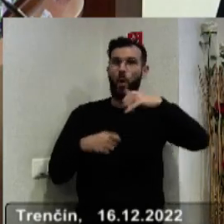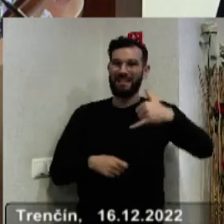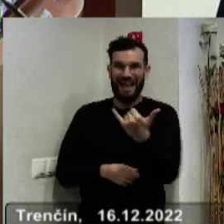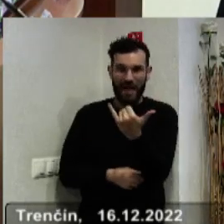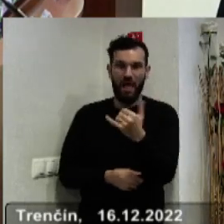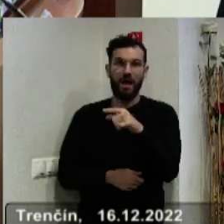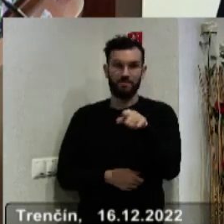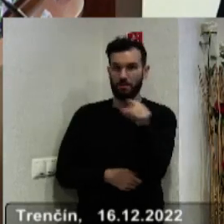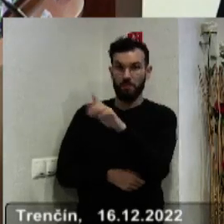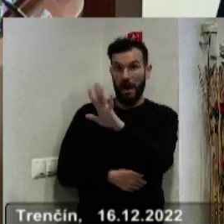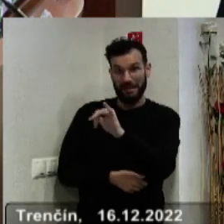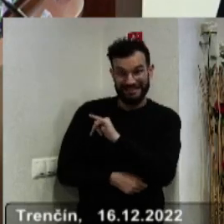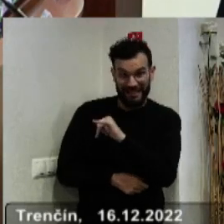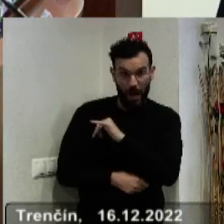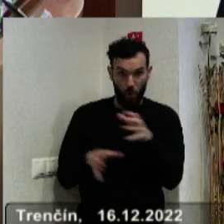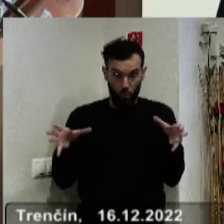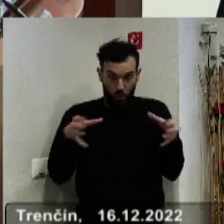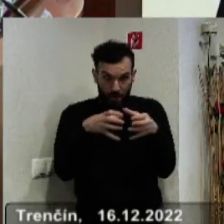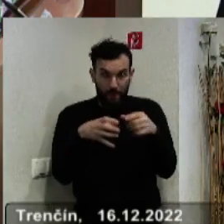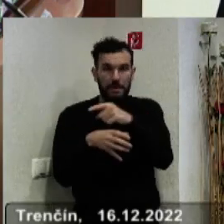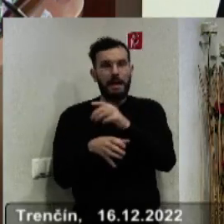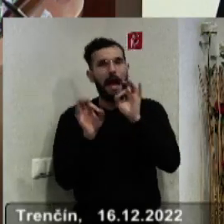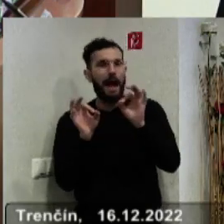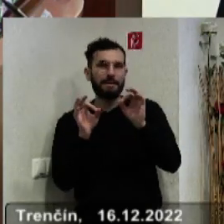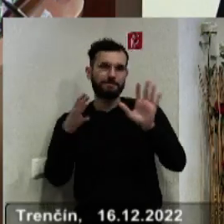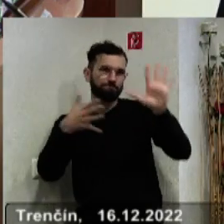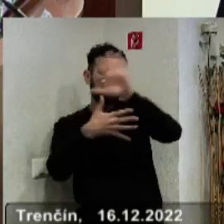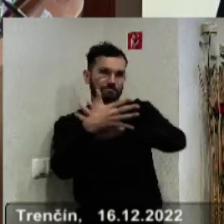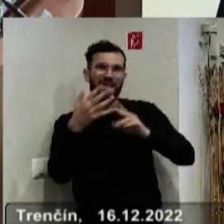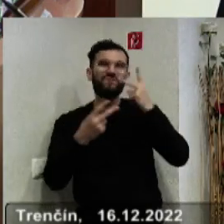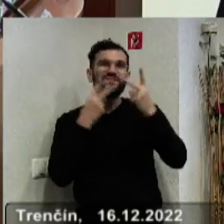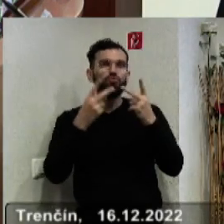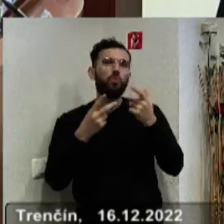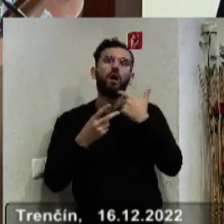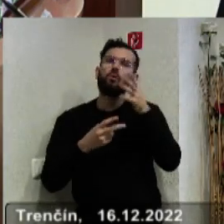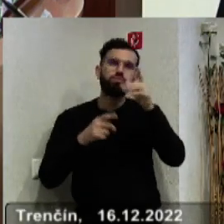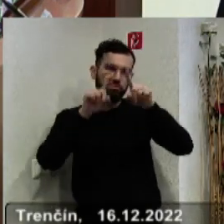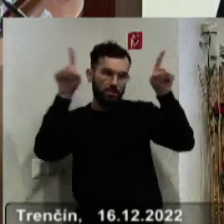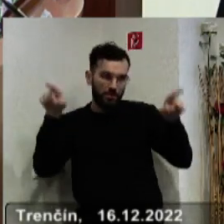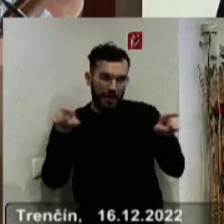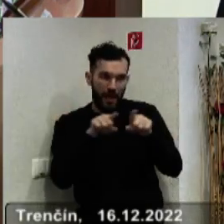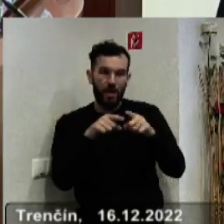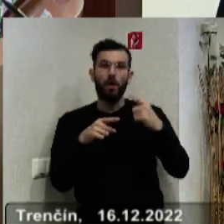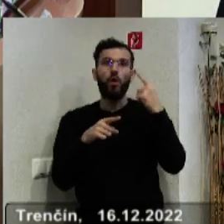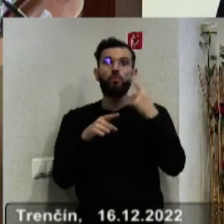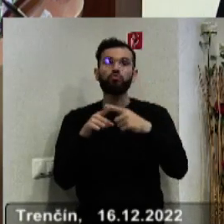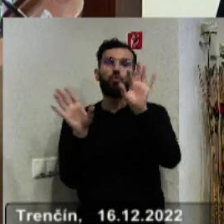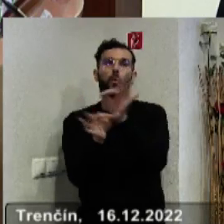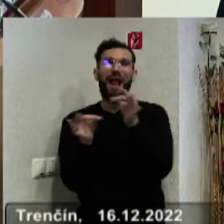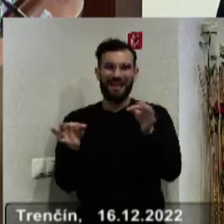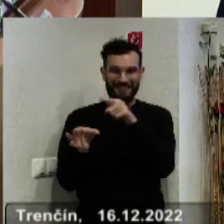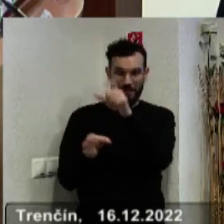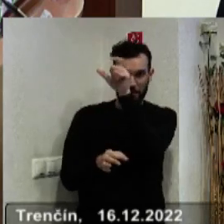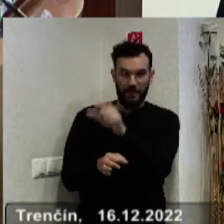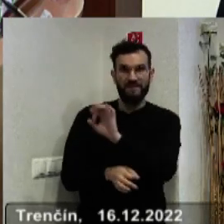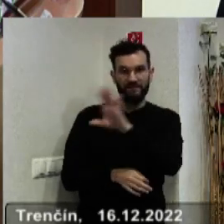ďalší, ktorí majú, majú záujem, že ako by to asi mohlo vyzerať a potom osloviť aj nejakých tých umelcov, ktorí